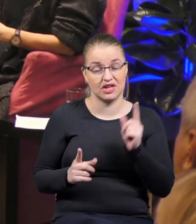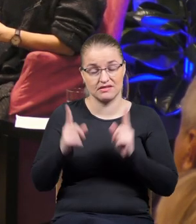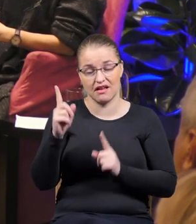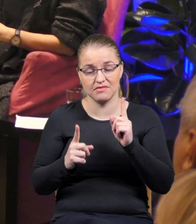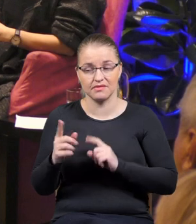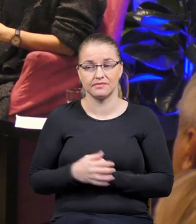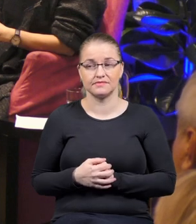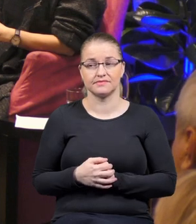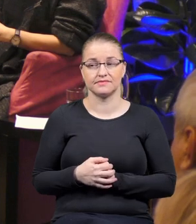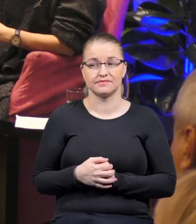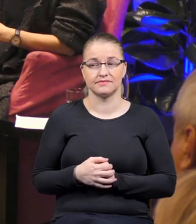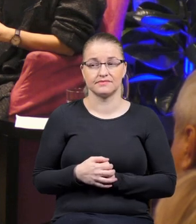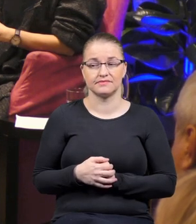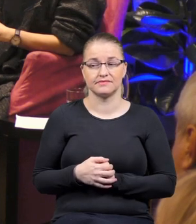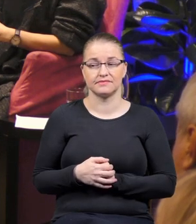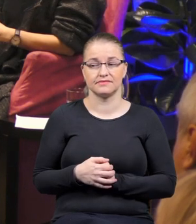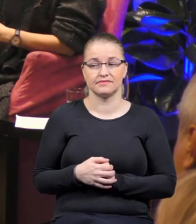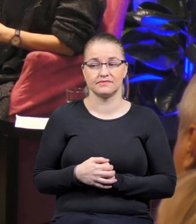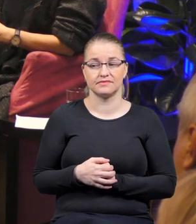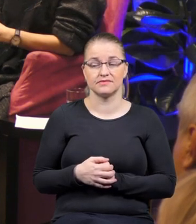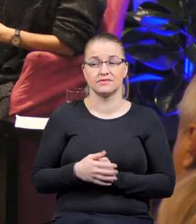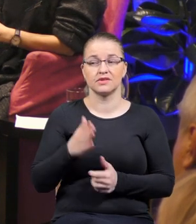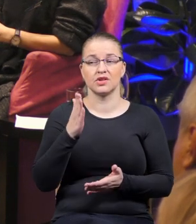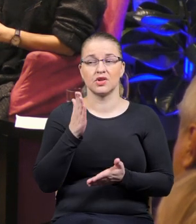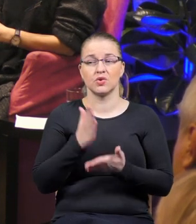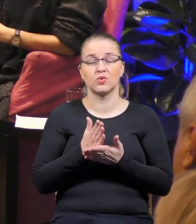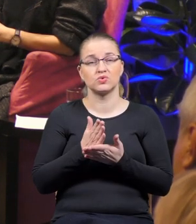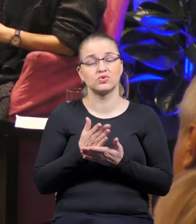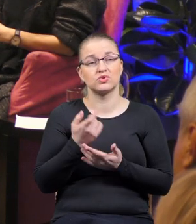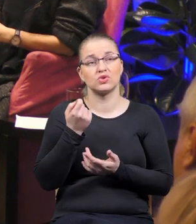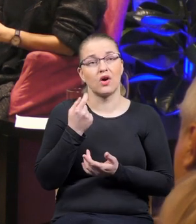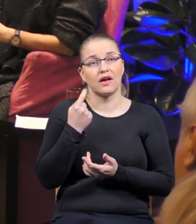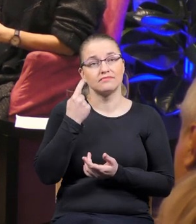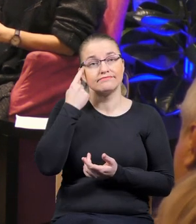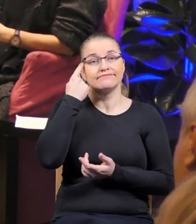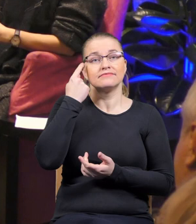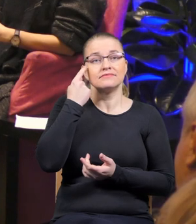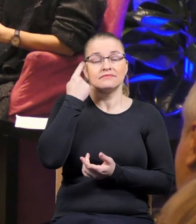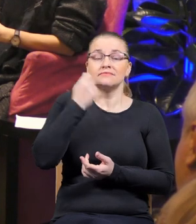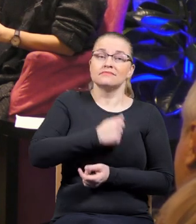Jestem, ja... Już mylam szoliny ale inny na to wszystko patrzę.